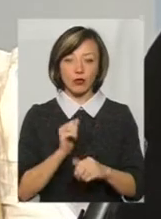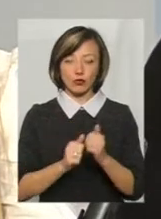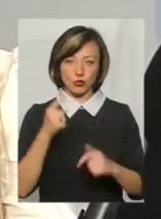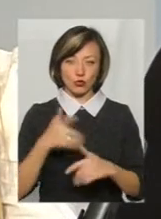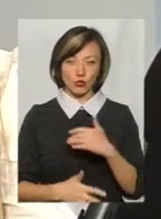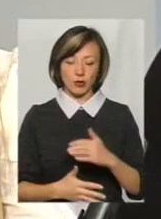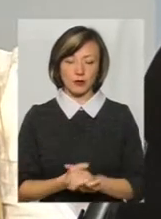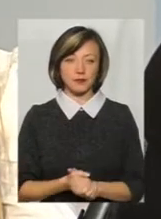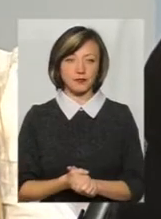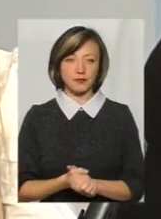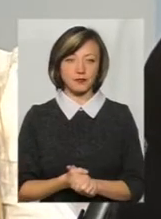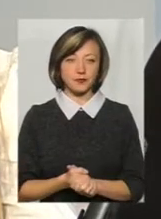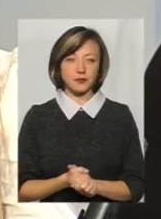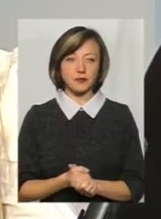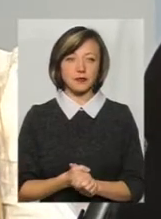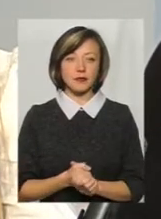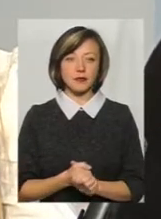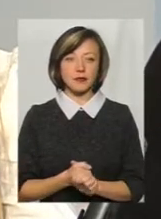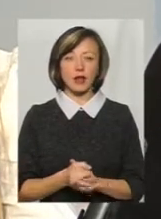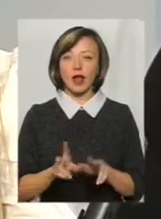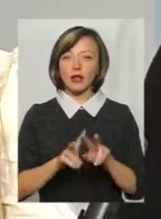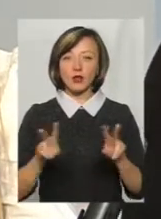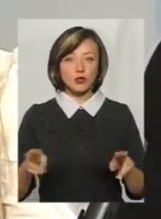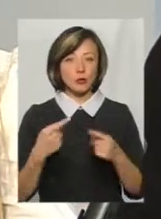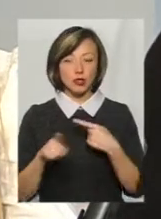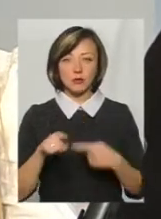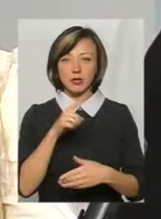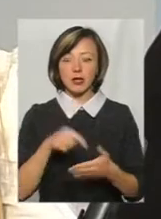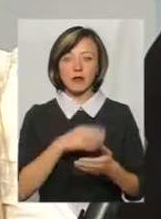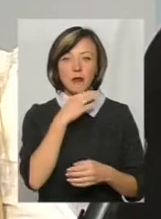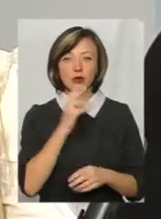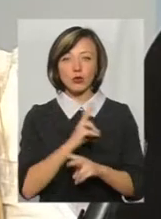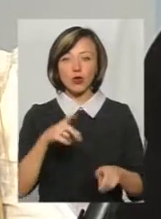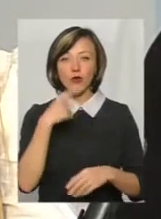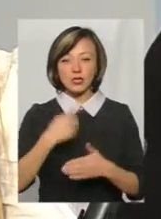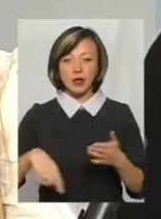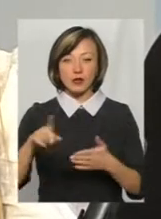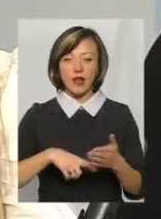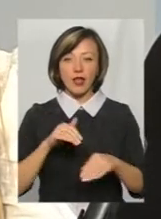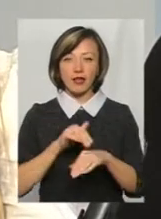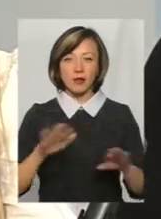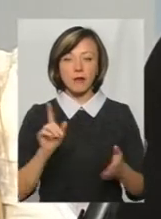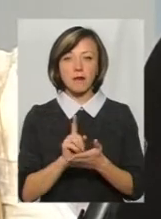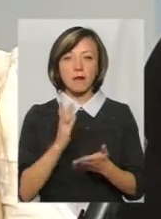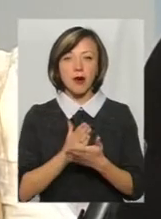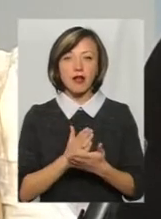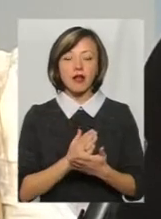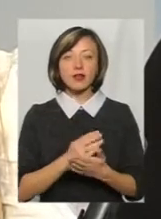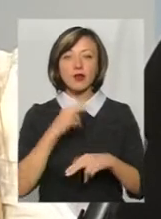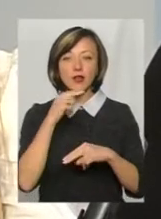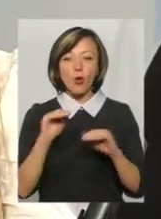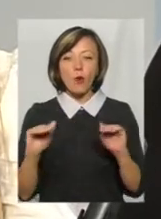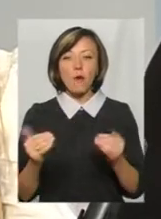зрозуміє. Тому що досить складно. Аналогічно по іншим питанням, наприклад, багато хто говорить про скасування недоторканності, насправді малися на увазі обмеження.